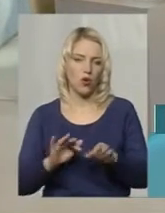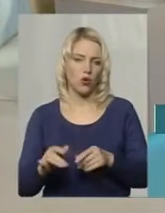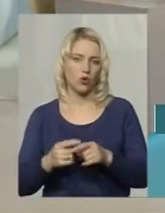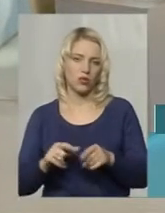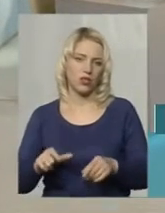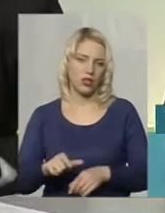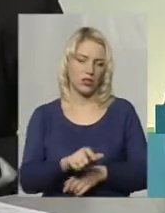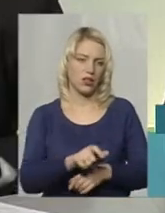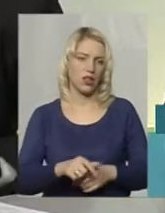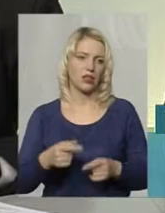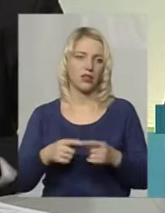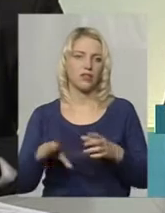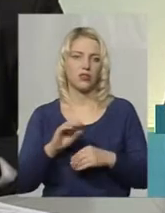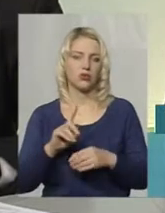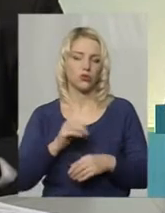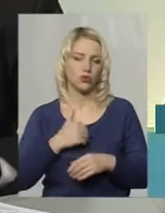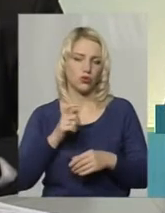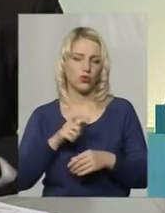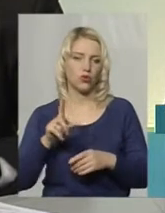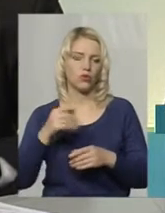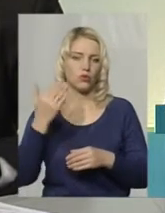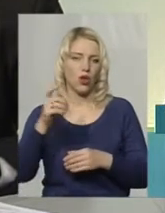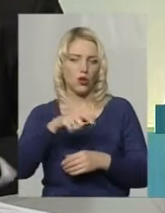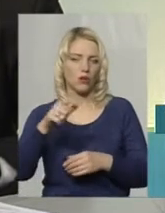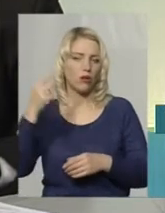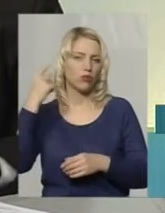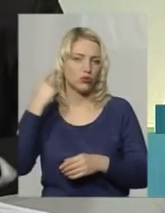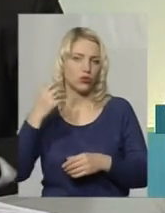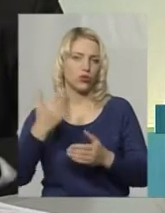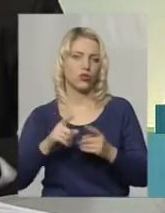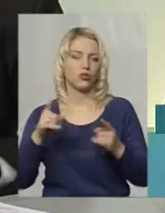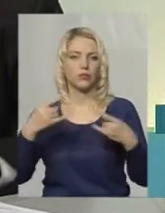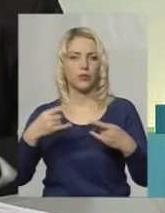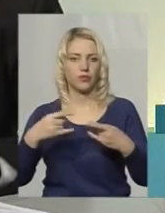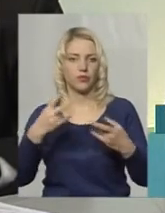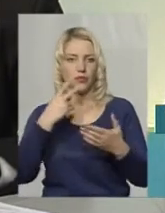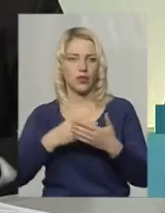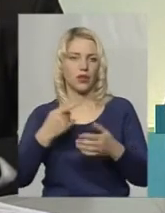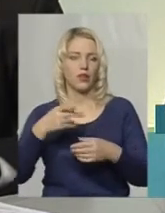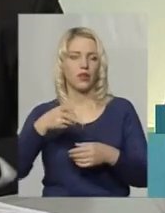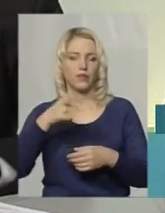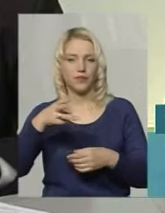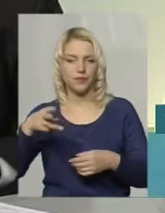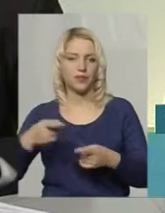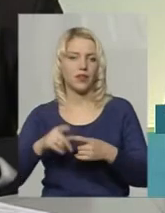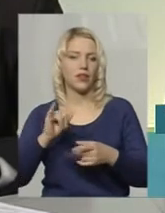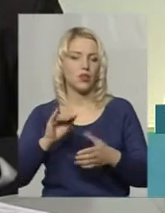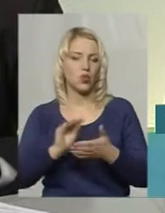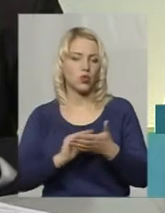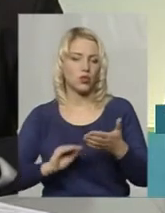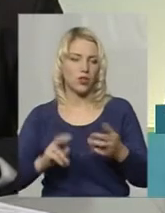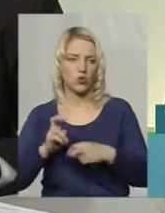конкретному випадку. Тобто все, що хочуть громадяни, щоб їх почули. Почули через засоб мислової інформації. Журналісти шукають інфопривід і